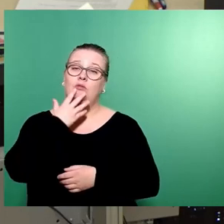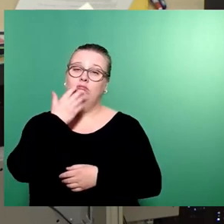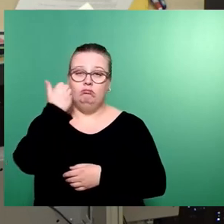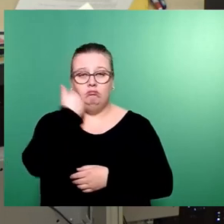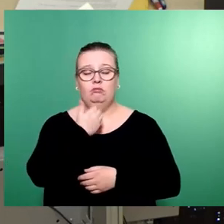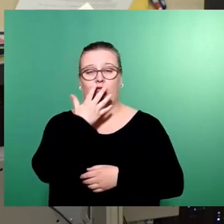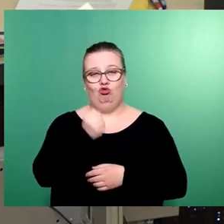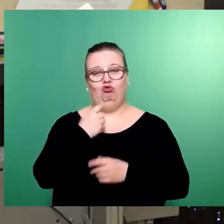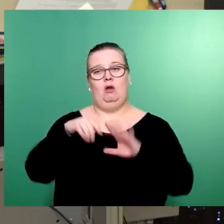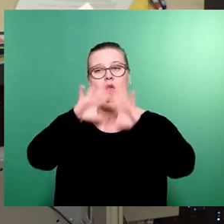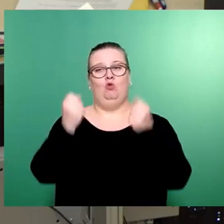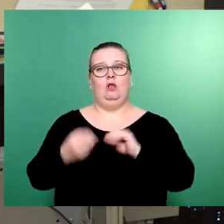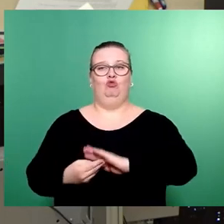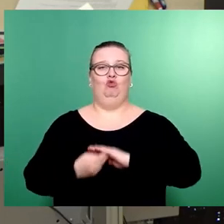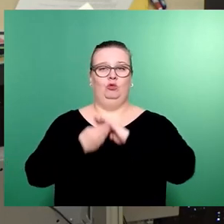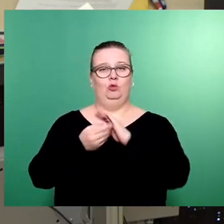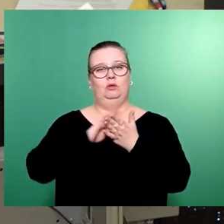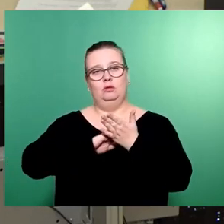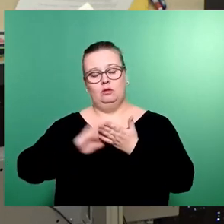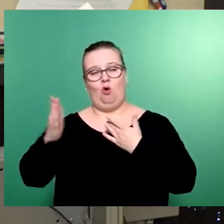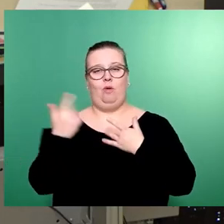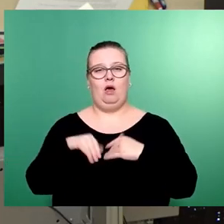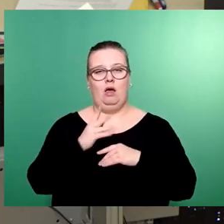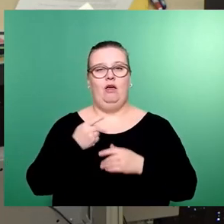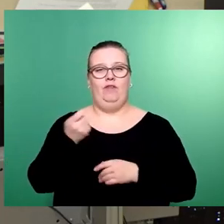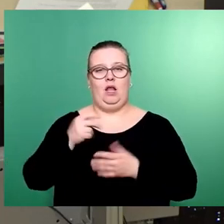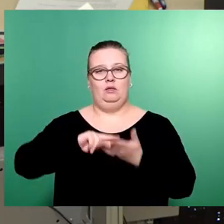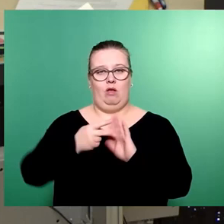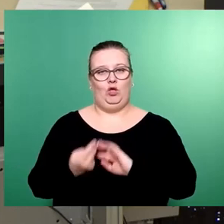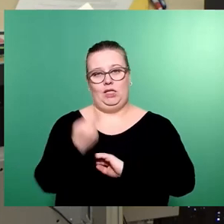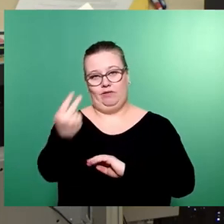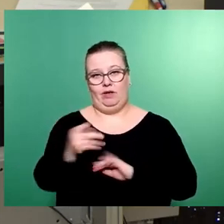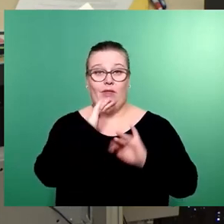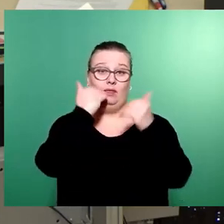freie Fahrt für einen soliden Finanzplan für die nächsten zwei Jahre. Recht vielen Dank.